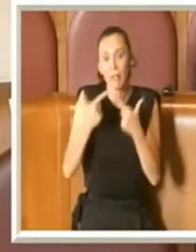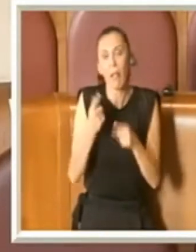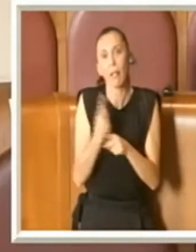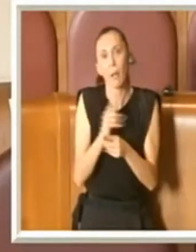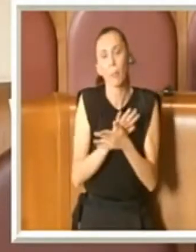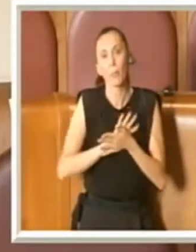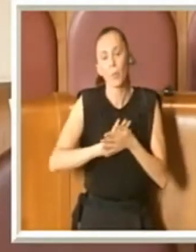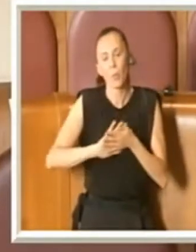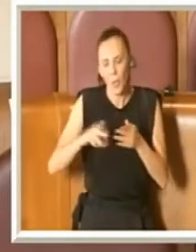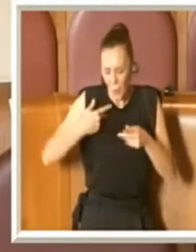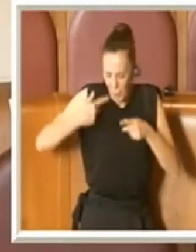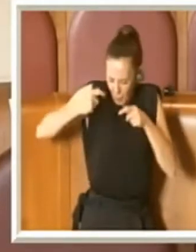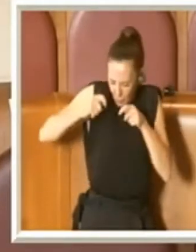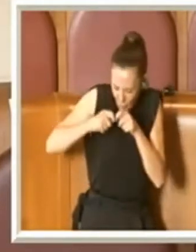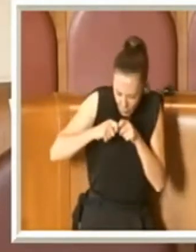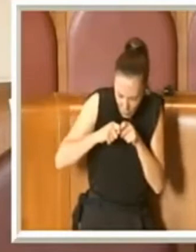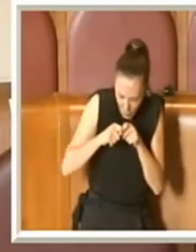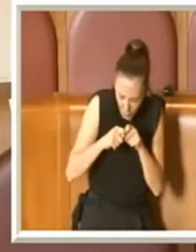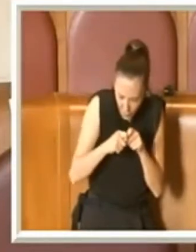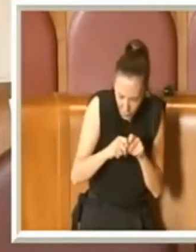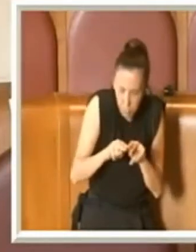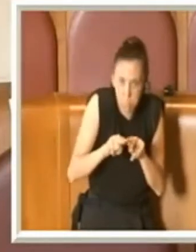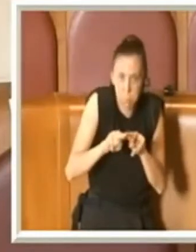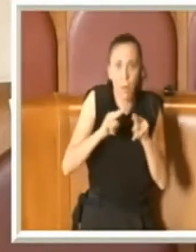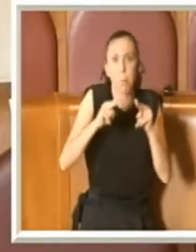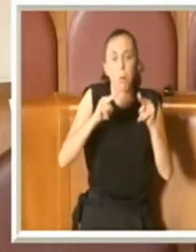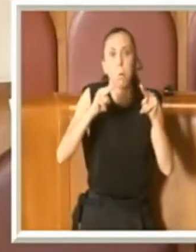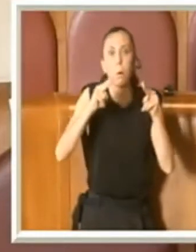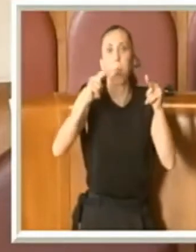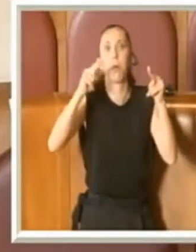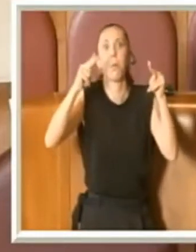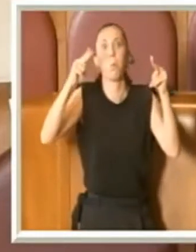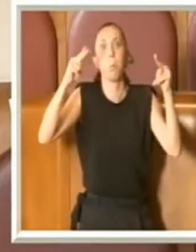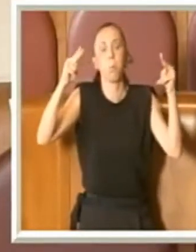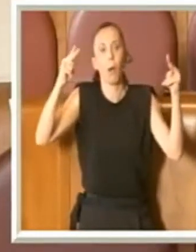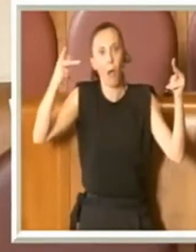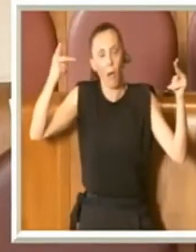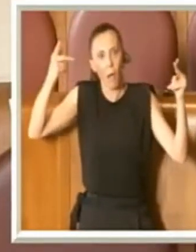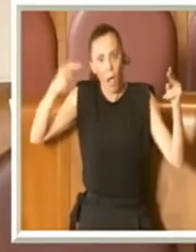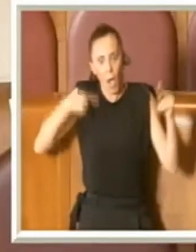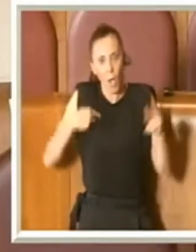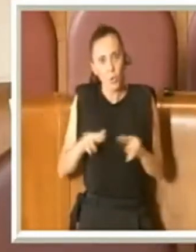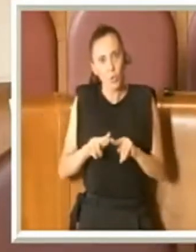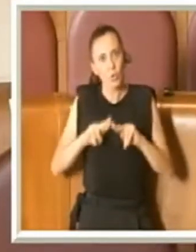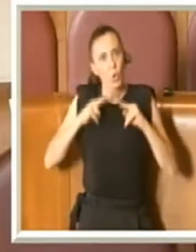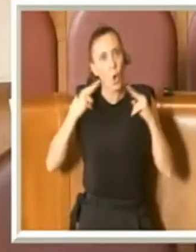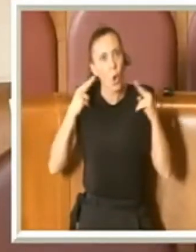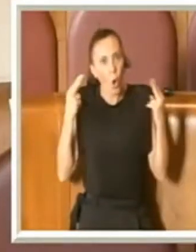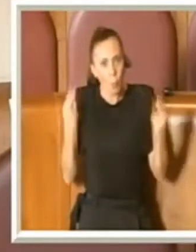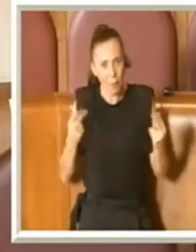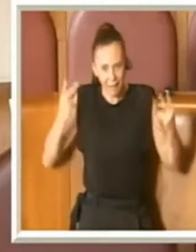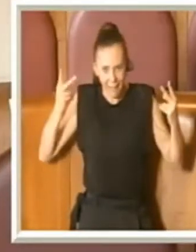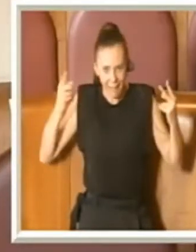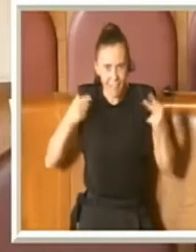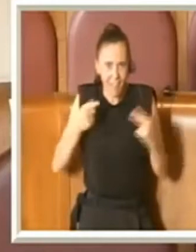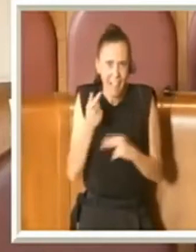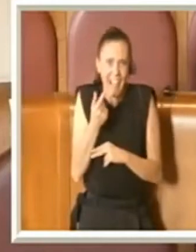scoperto che effettivamente negli anni passati ci sono tanti crediti che Ama dovrebbe avere